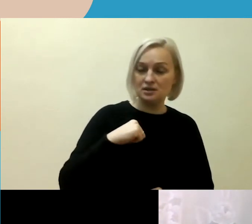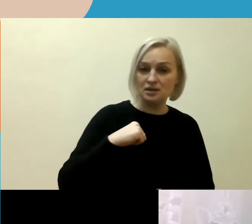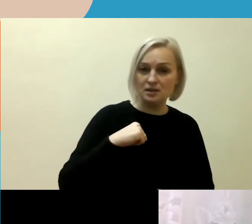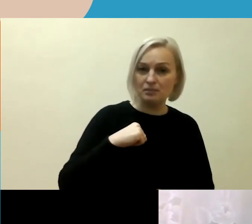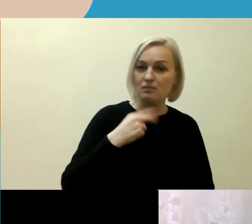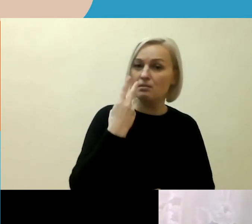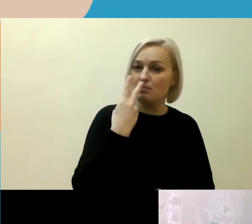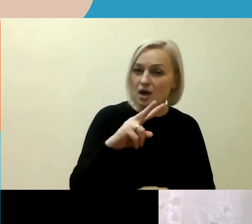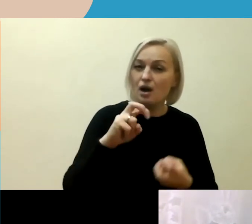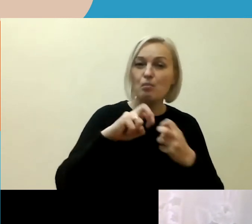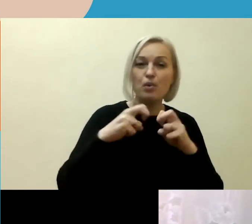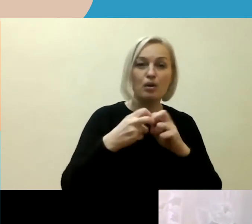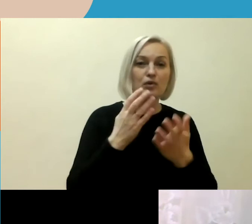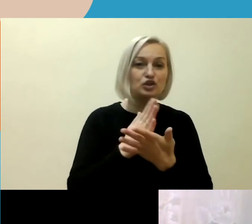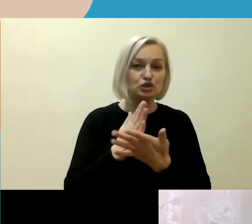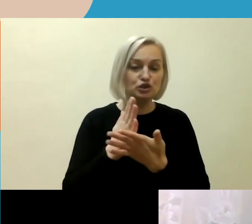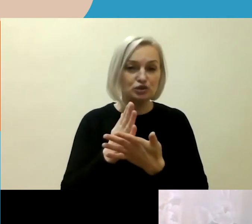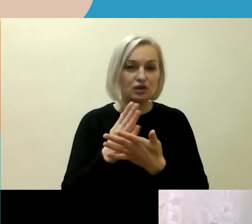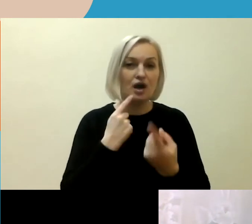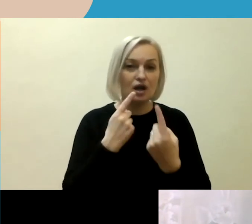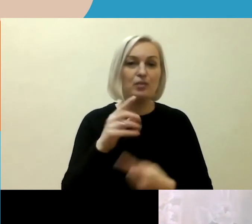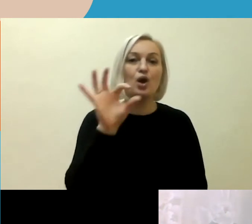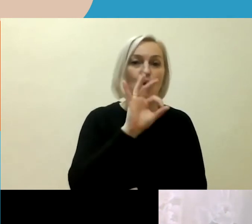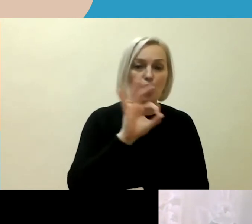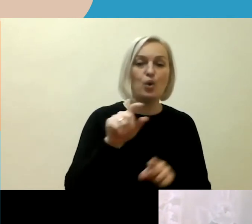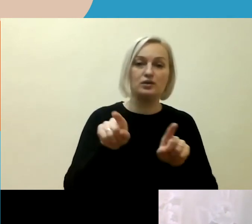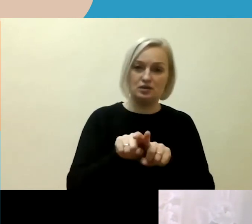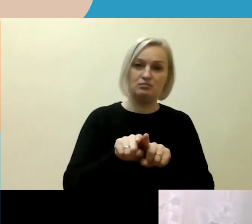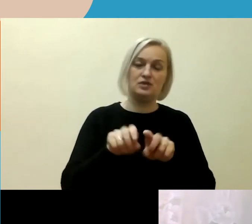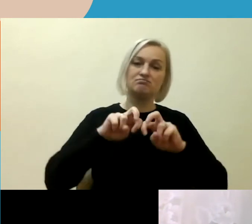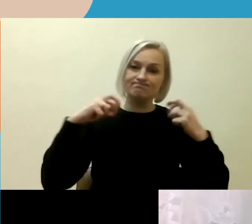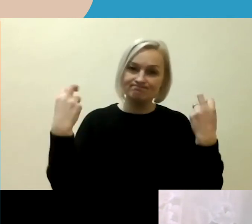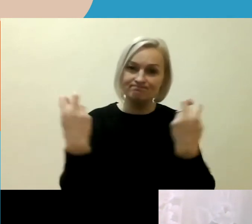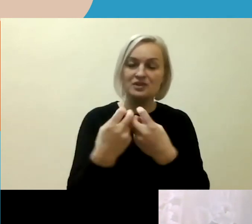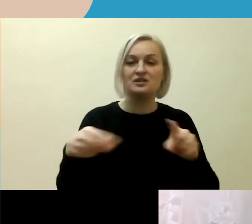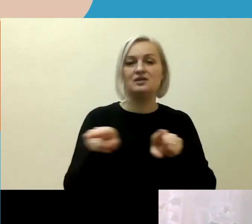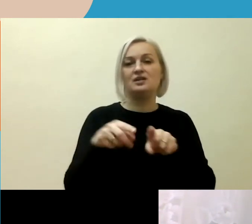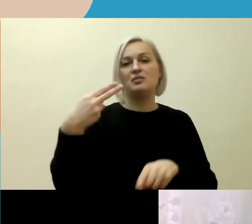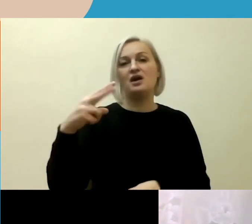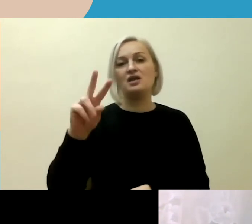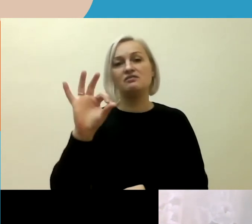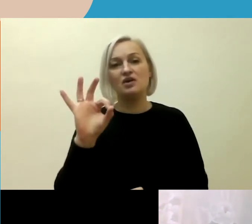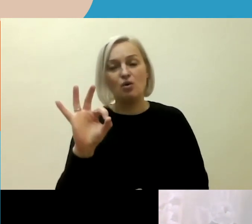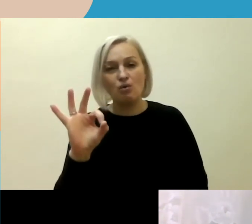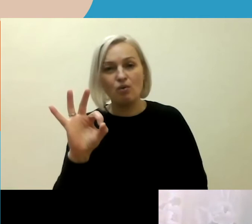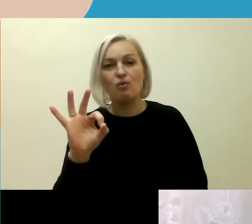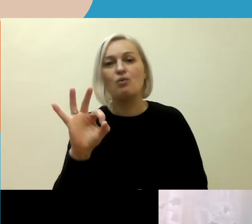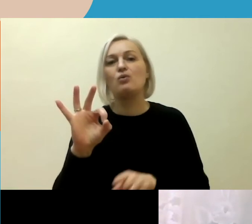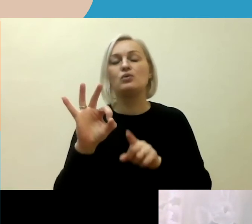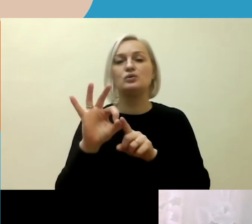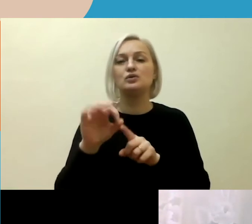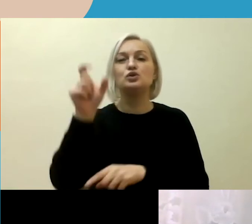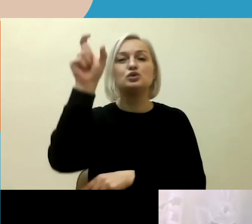kažkokias problemas ir kalbėti, bet susėdus prie stalo, tai yra su nevyriusybinėm organizacijom, kurios užtikrina žmogaus